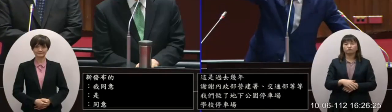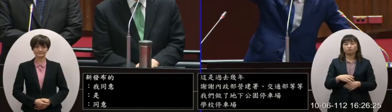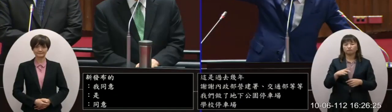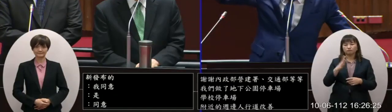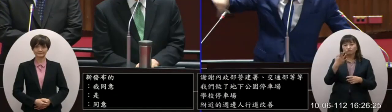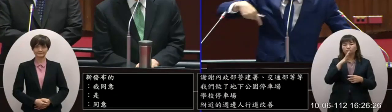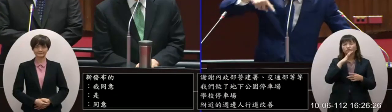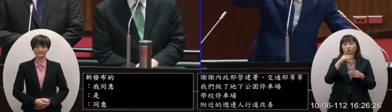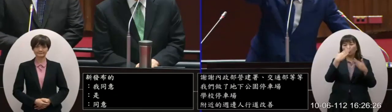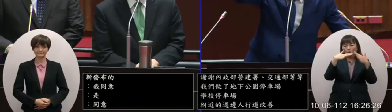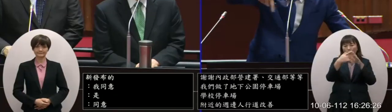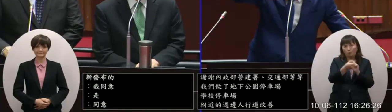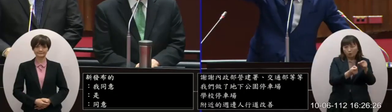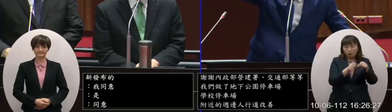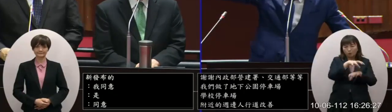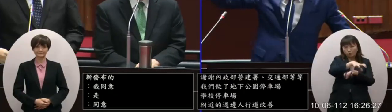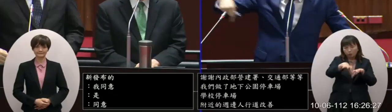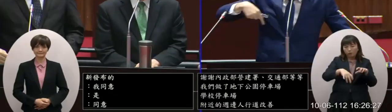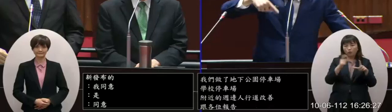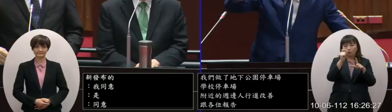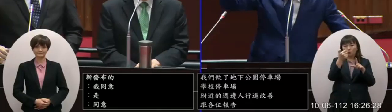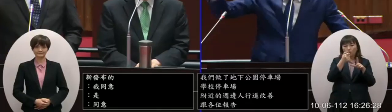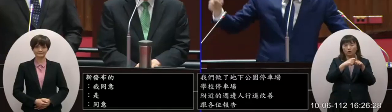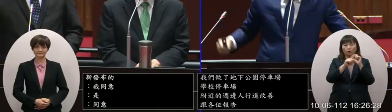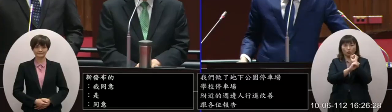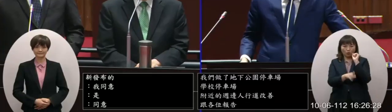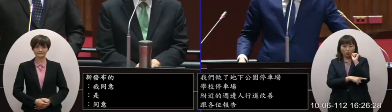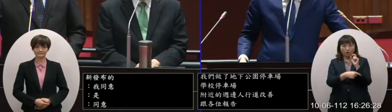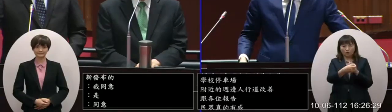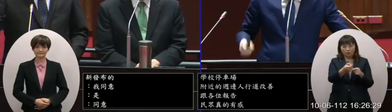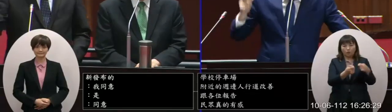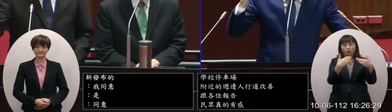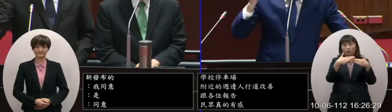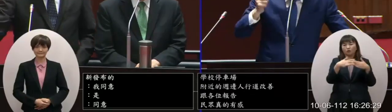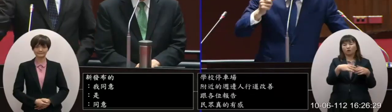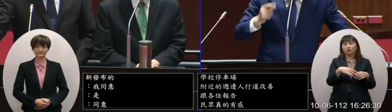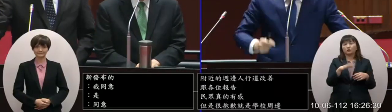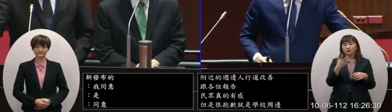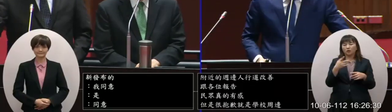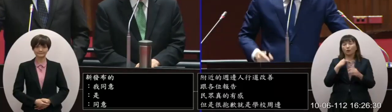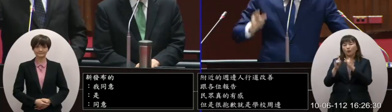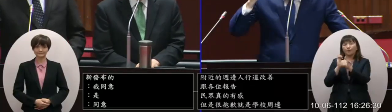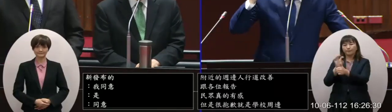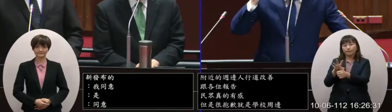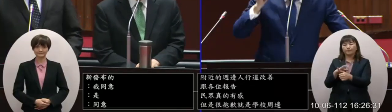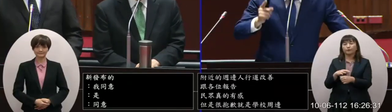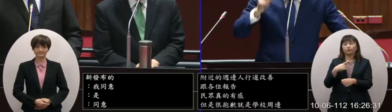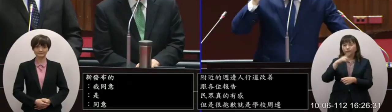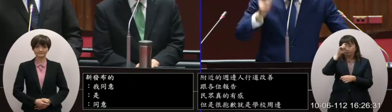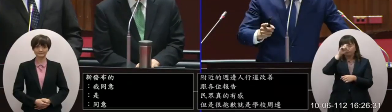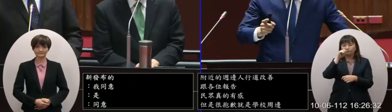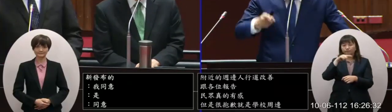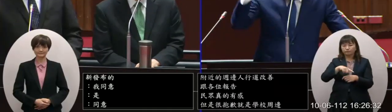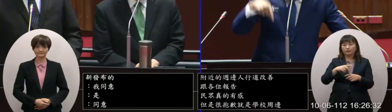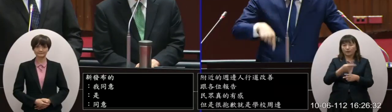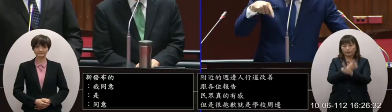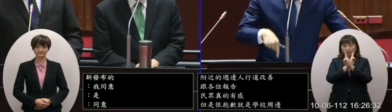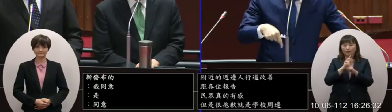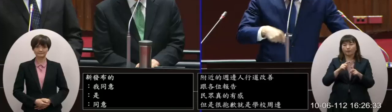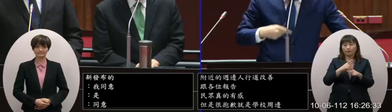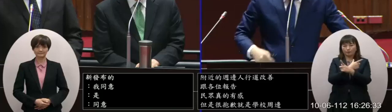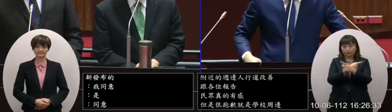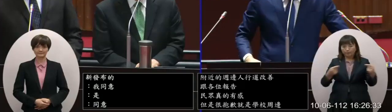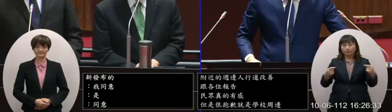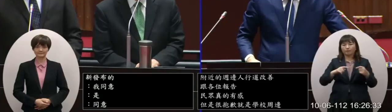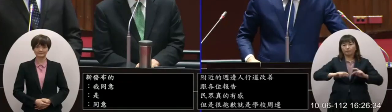就是學校周邊你講的五十公尺通學巷但是我現在跟民眾都講一件事情我們希望把整個板橋都